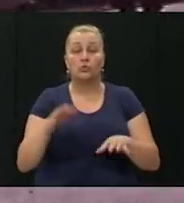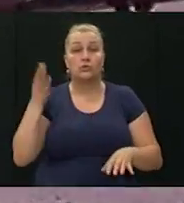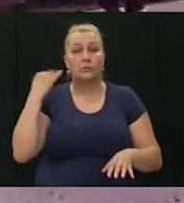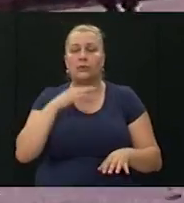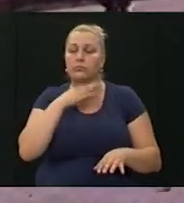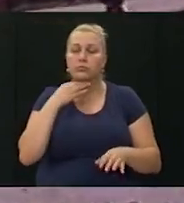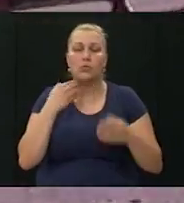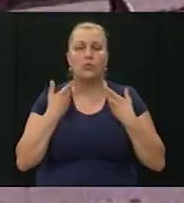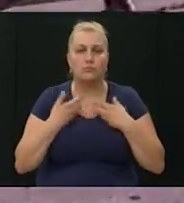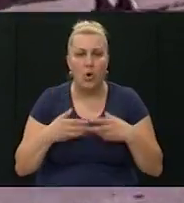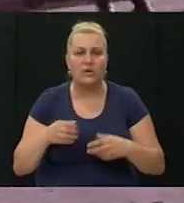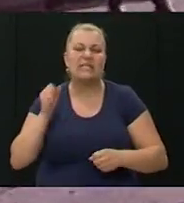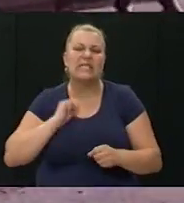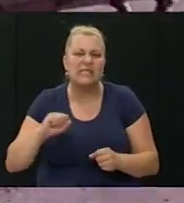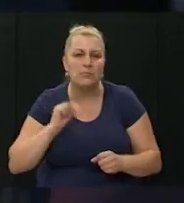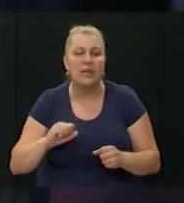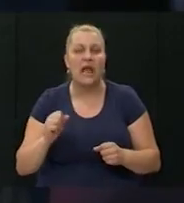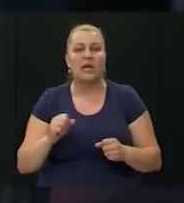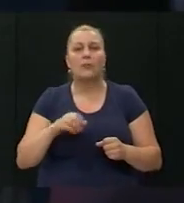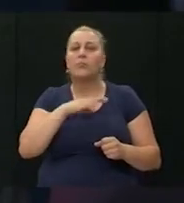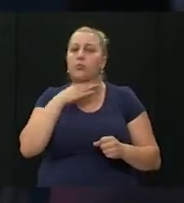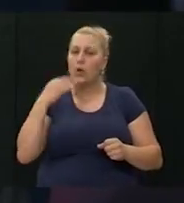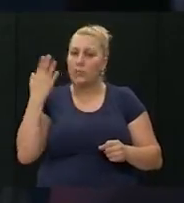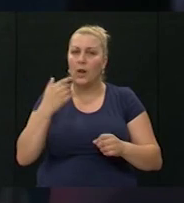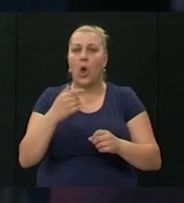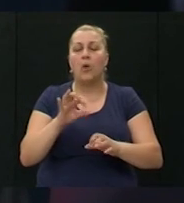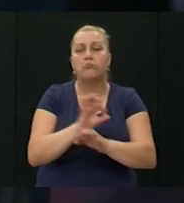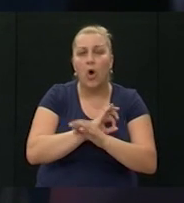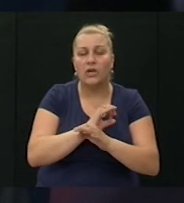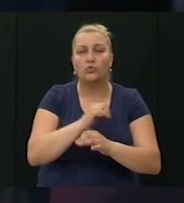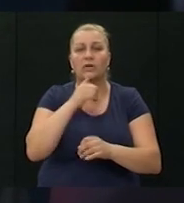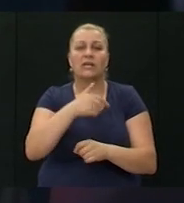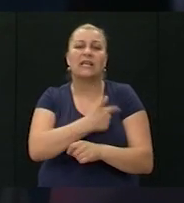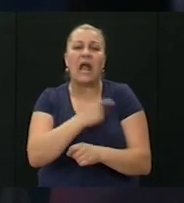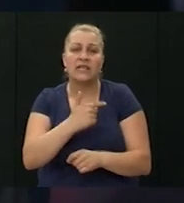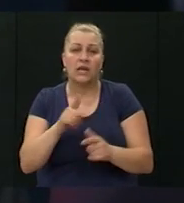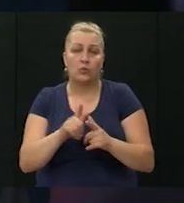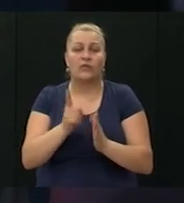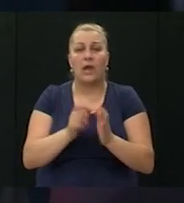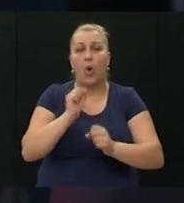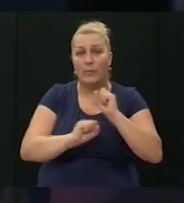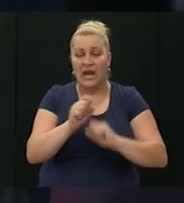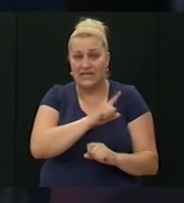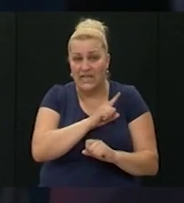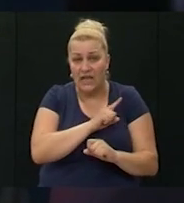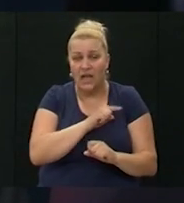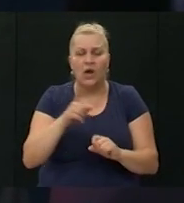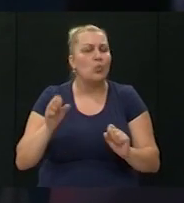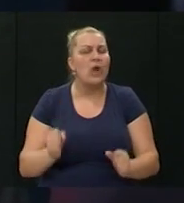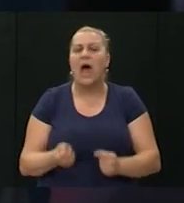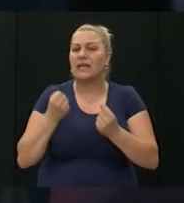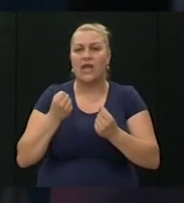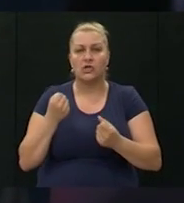bili dosta istrpljeni bilo je dosta pogirovnih i ranjenih u toj operaciji obrane Zadra tako da u najtežim